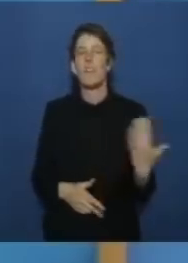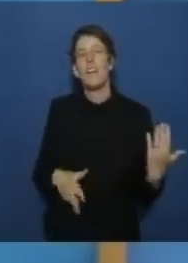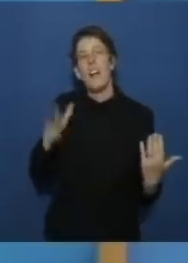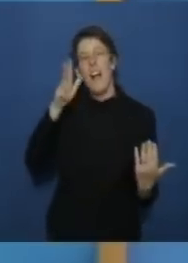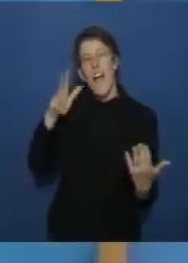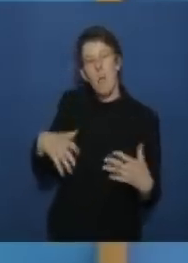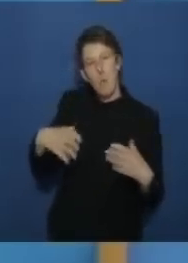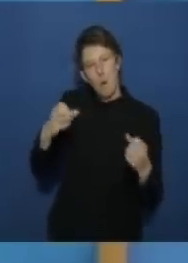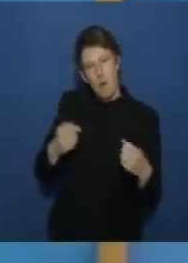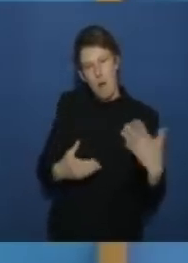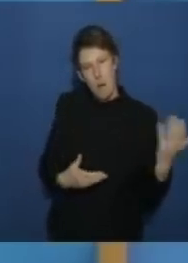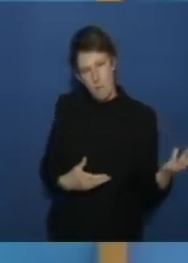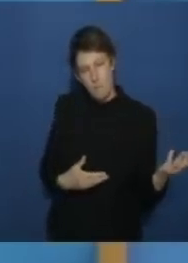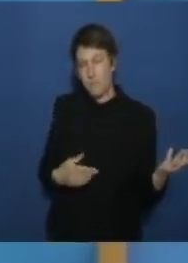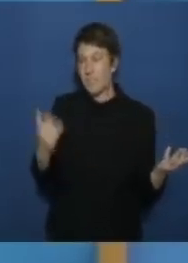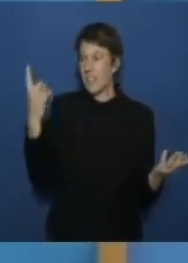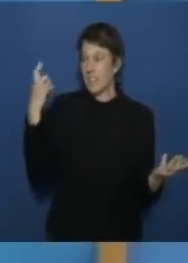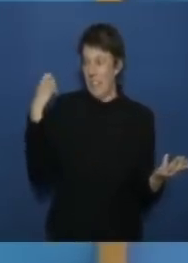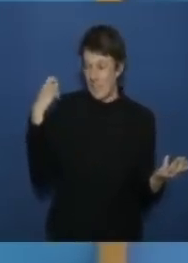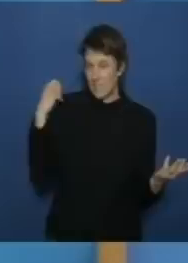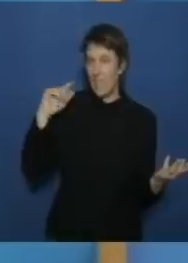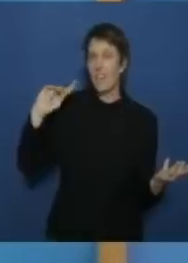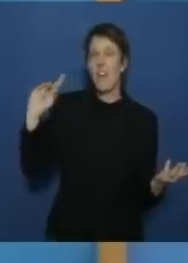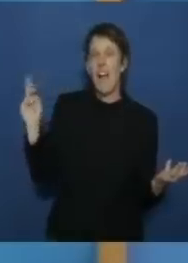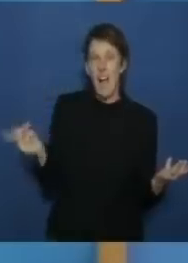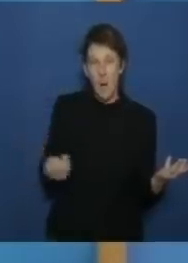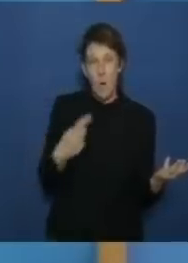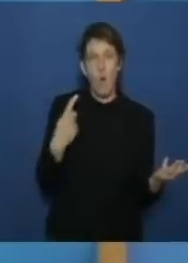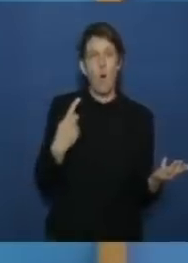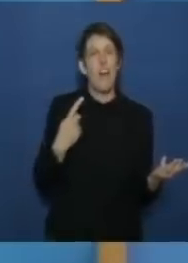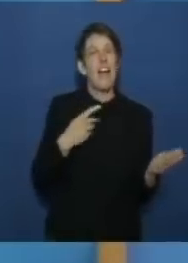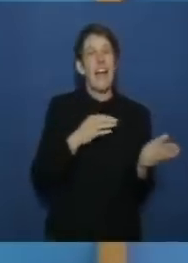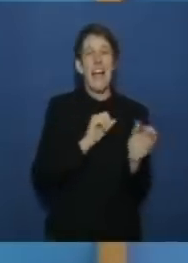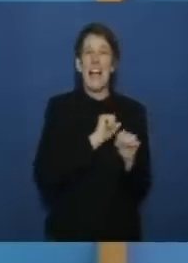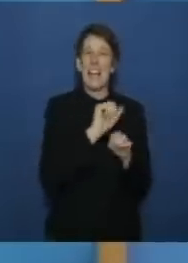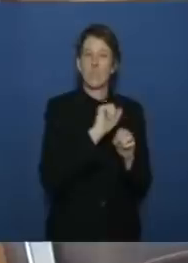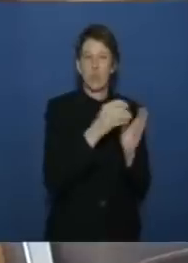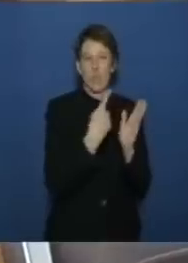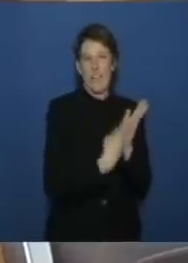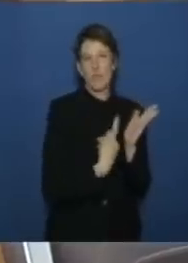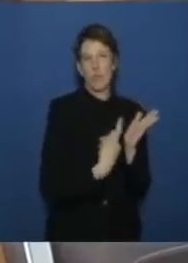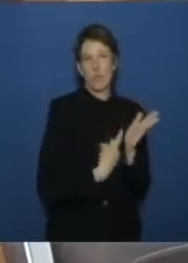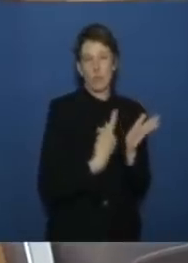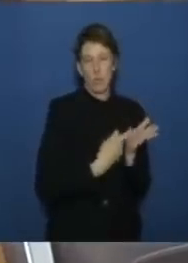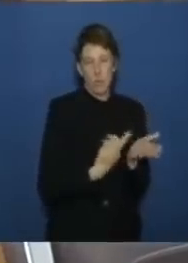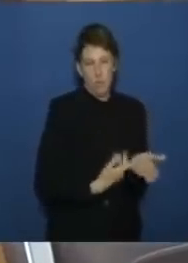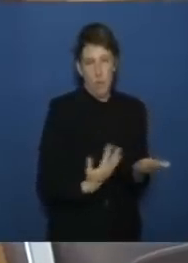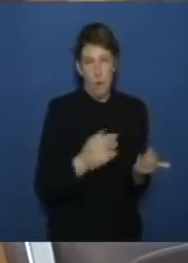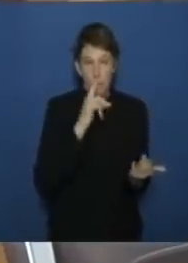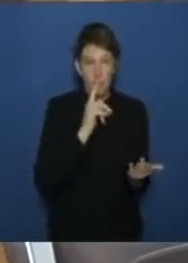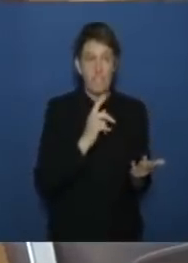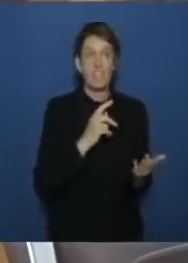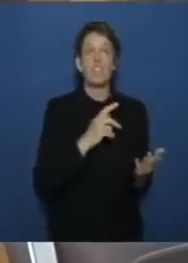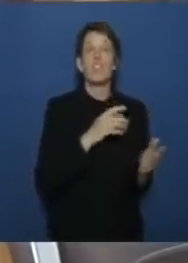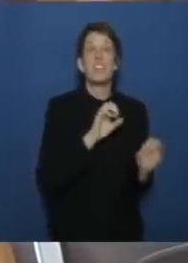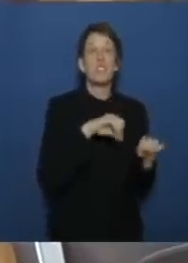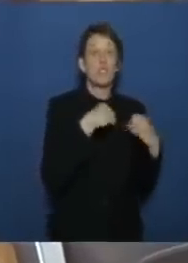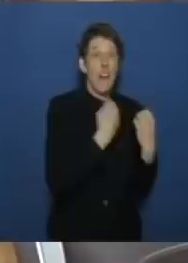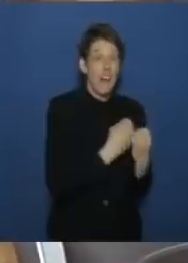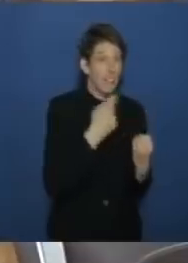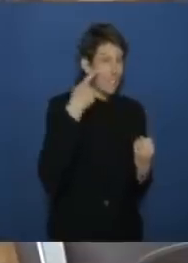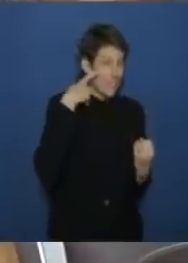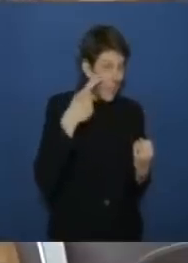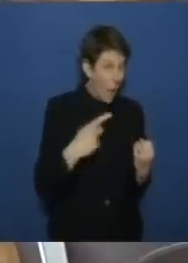gestern wurde ja auch in der resolution gefordert dass staaten keine waffen liefern wenn sie glauben dass es ein klares